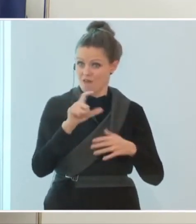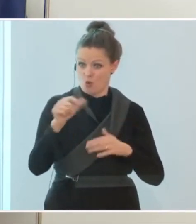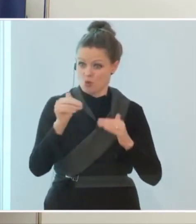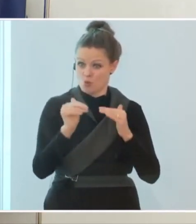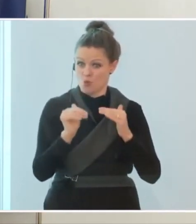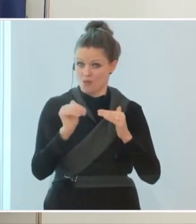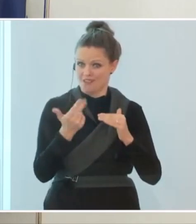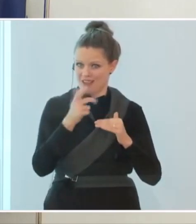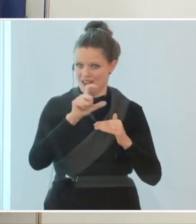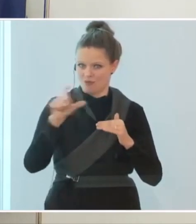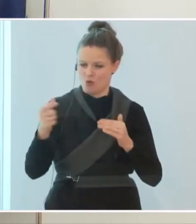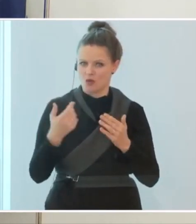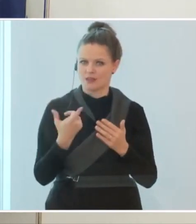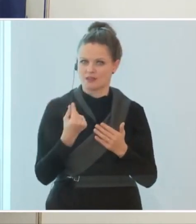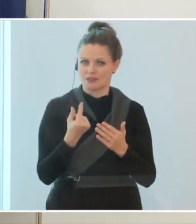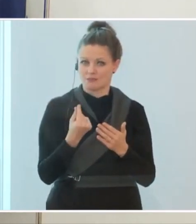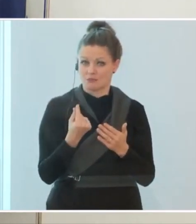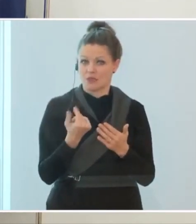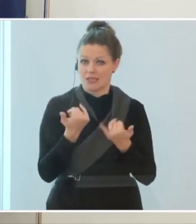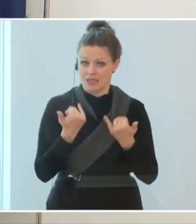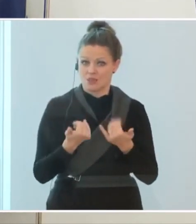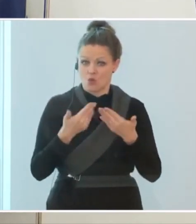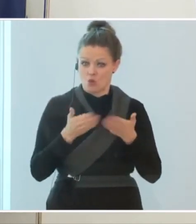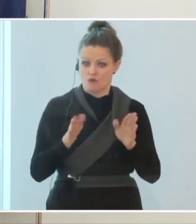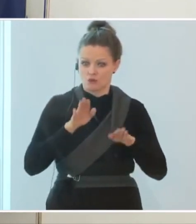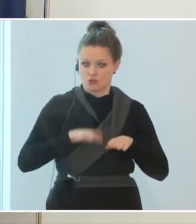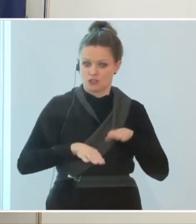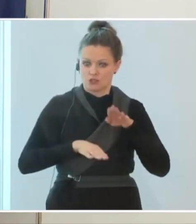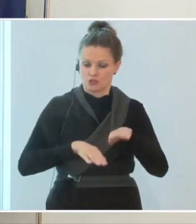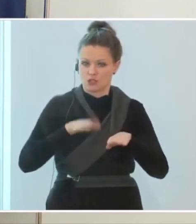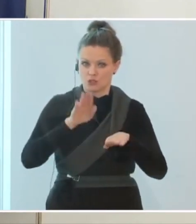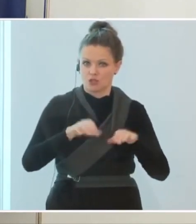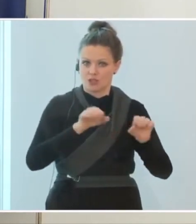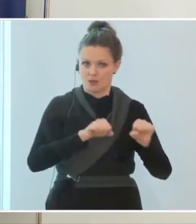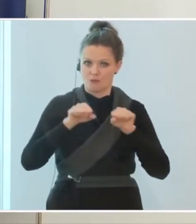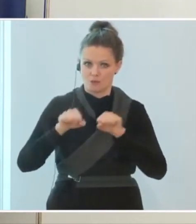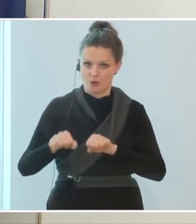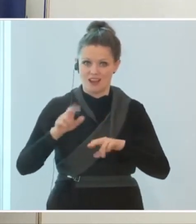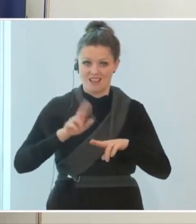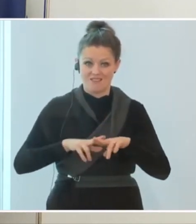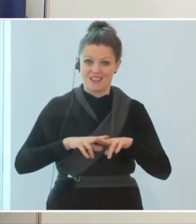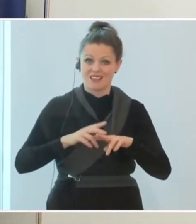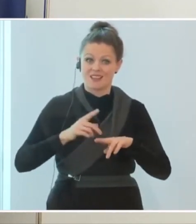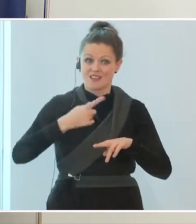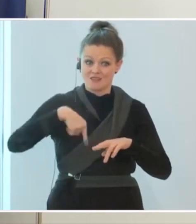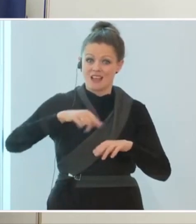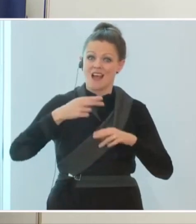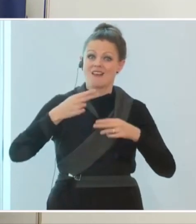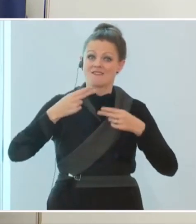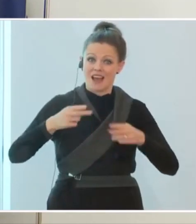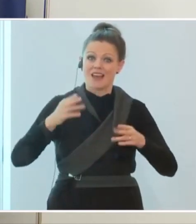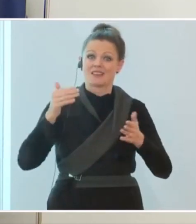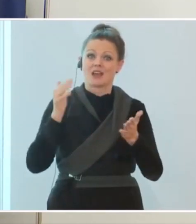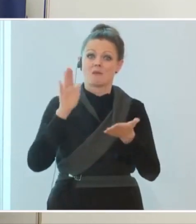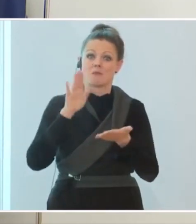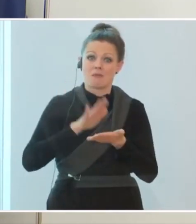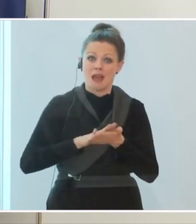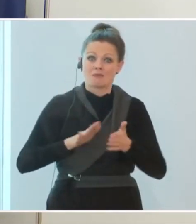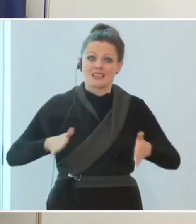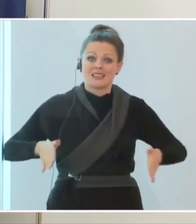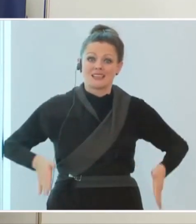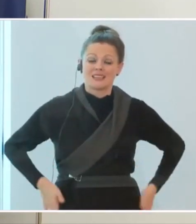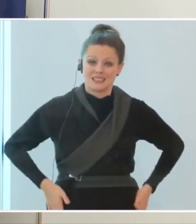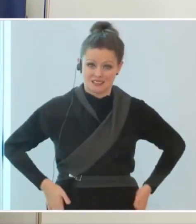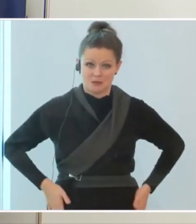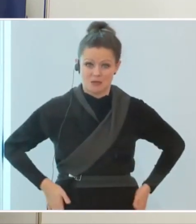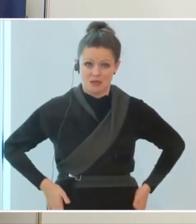wir Öffnungsschritte setzen können, wenn wir darüber hinaus extrem diszipliniert bleiben. Und wir wissen ja sehr genau,